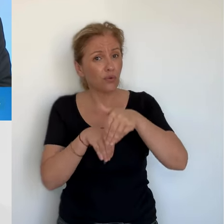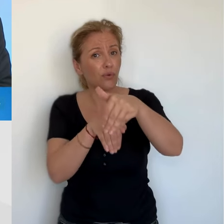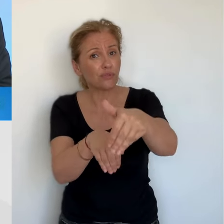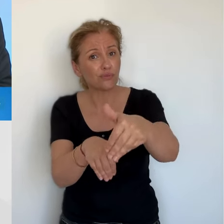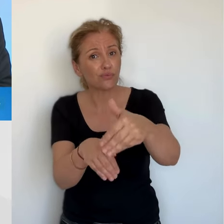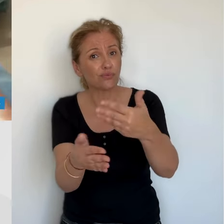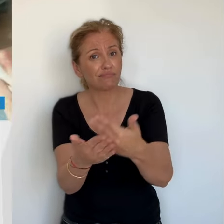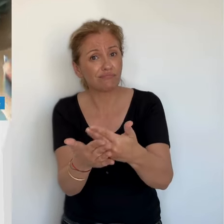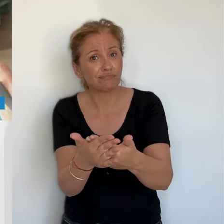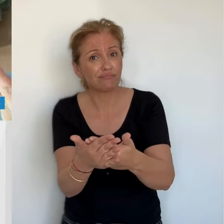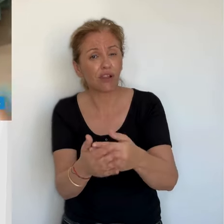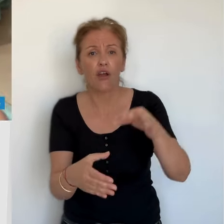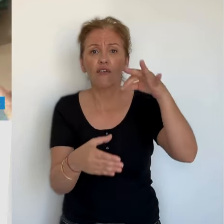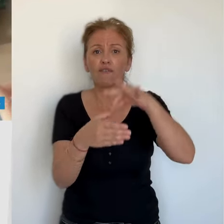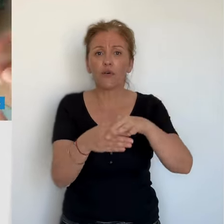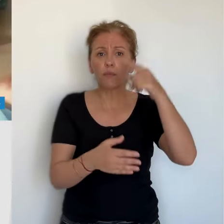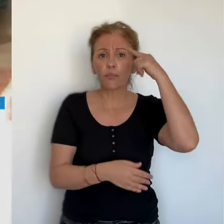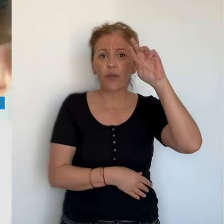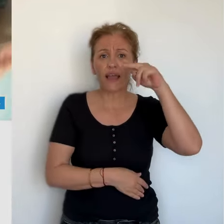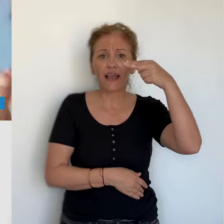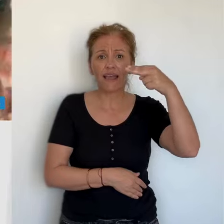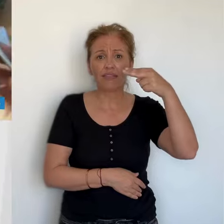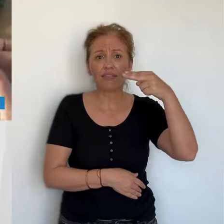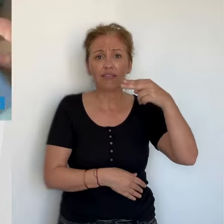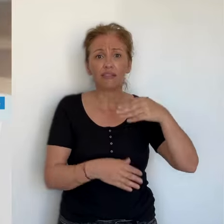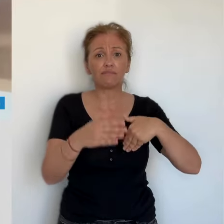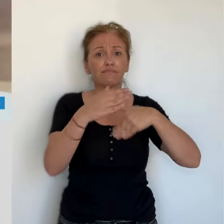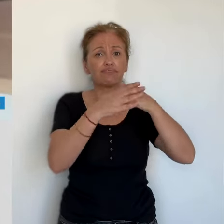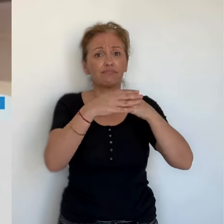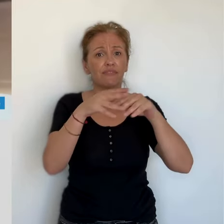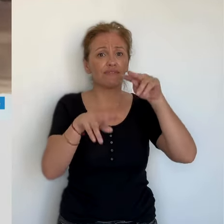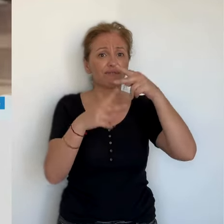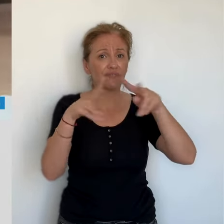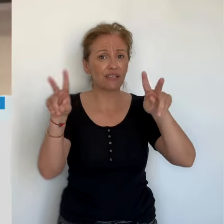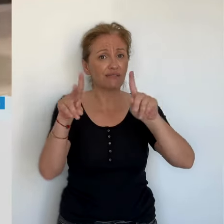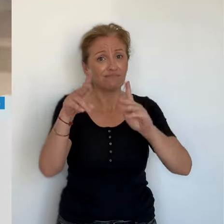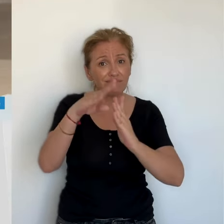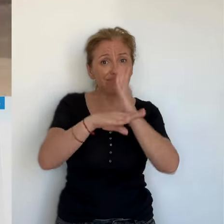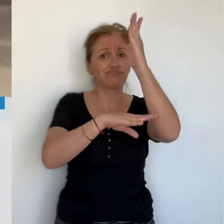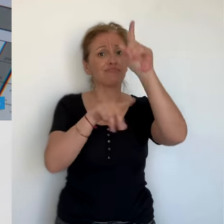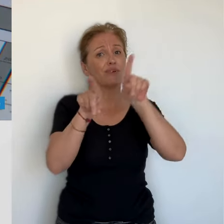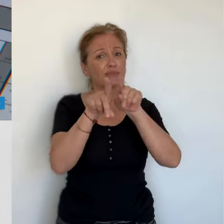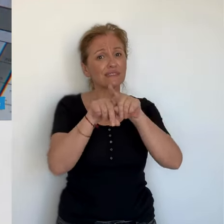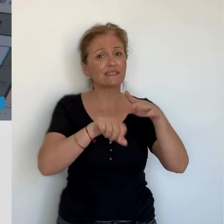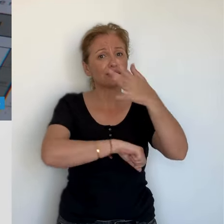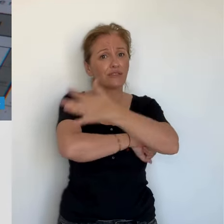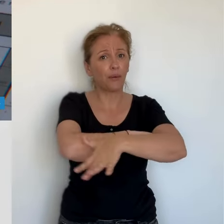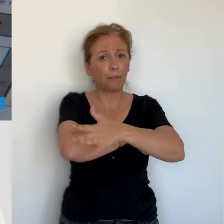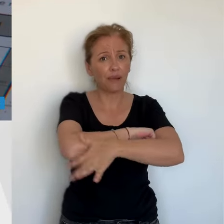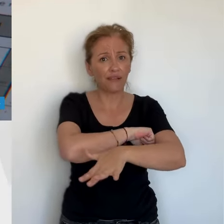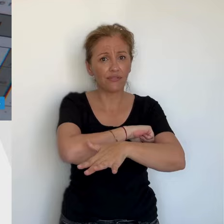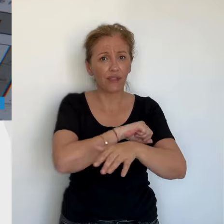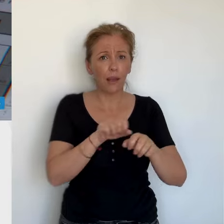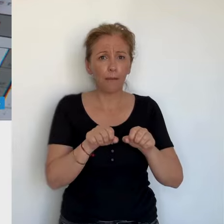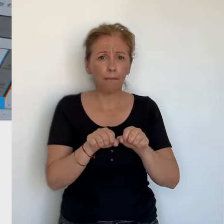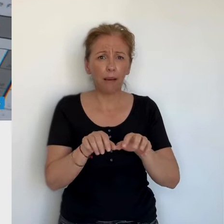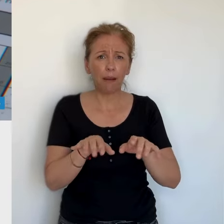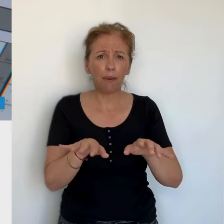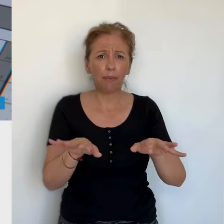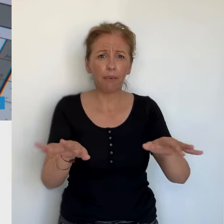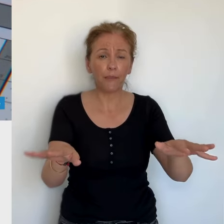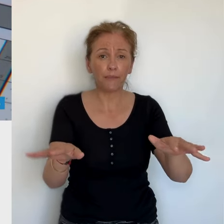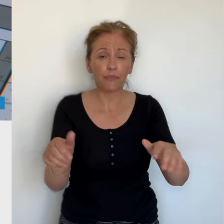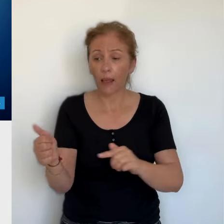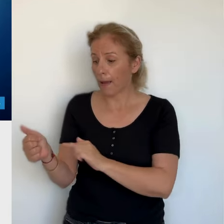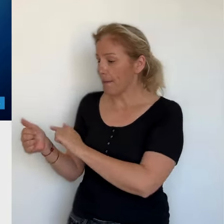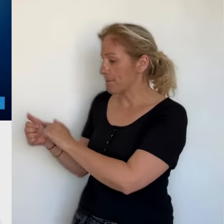seront durables. Le vote RN ne se limite pas seulement à ces communes. Il pénètre dans le rural aussi, où il s'apparente à un ras-le-bol. Sylvie Jouard